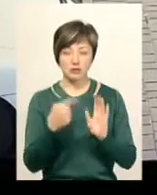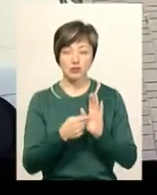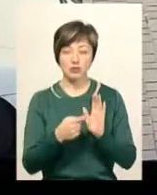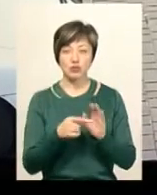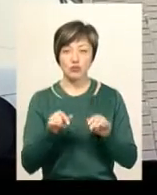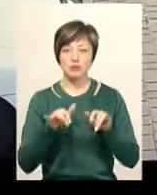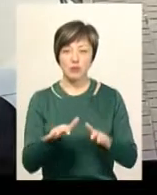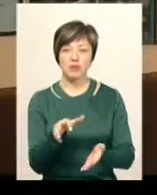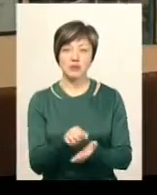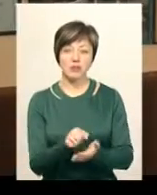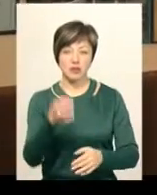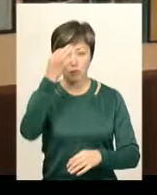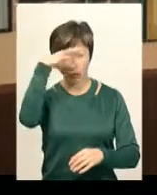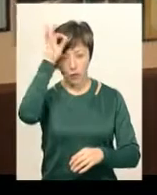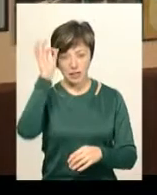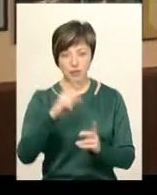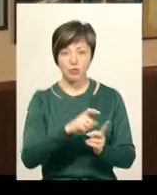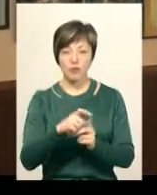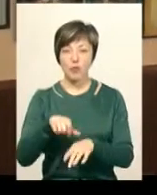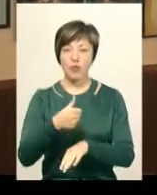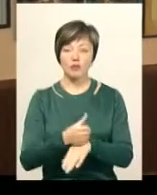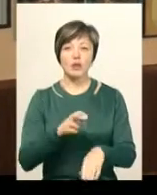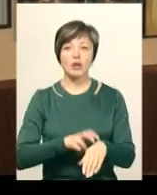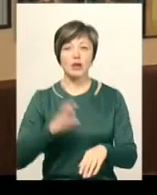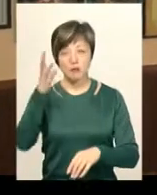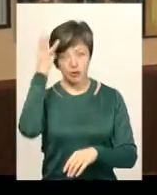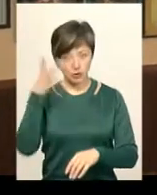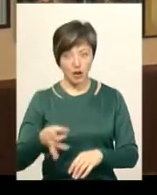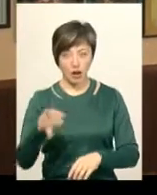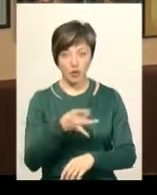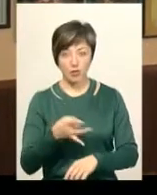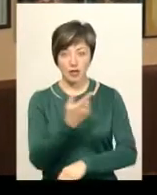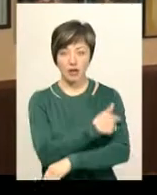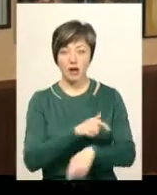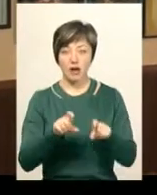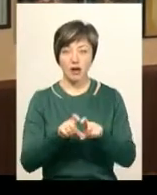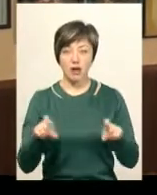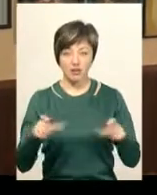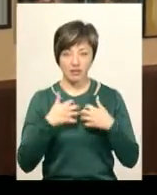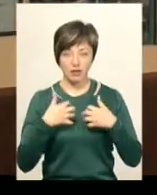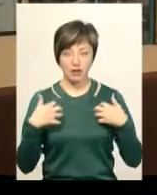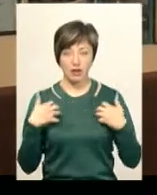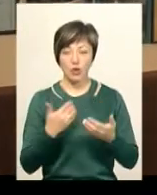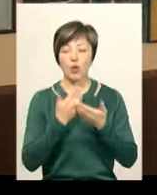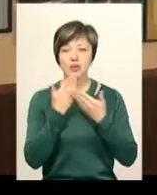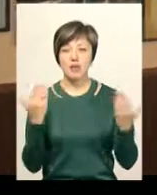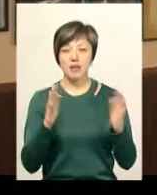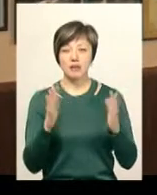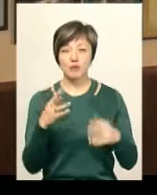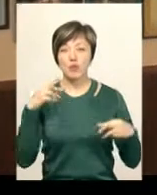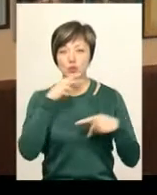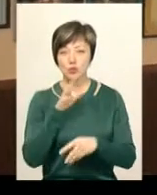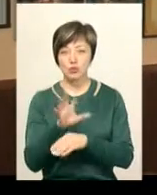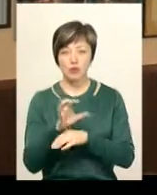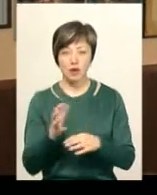те, що справою займається поліція. За словами головного лікаря Хмельницької районної ветлікарні Кирила Чумакова, останній випадок затруєння